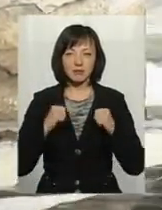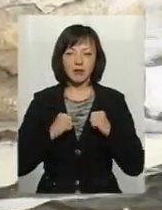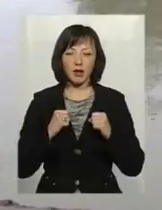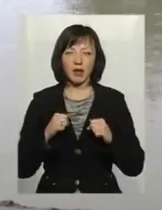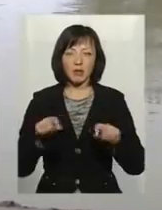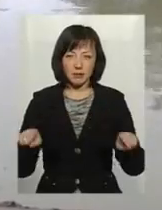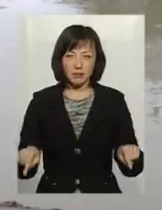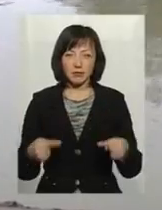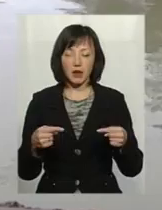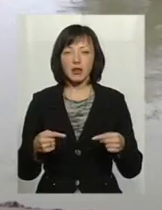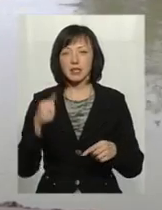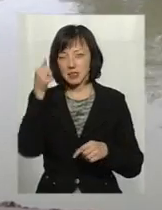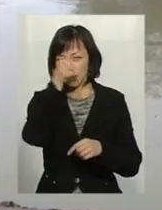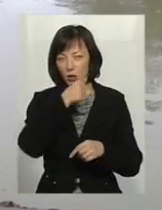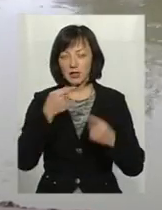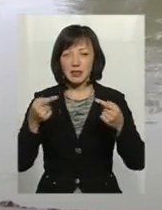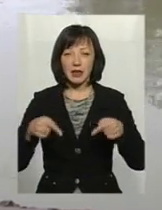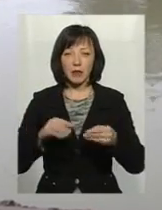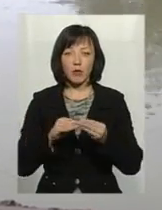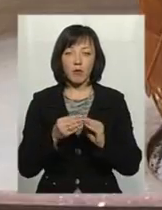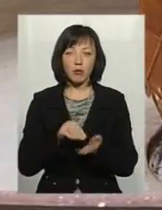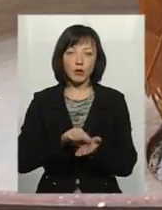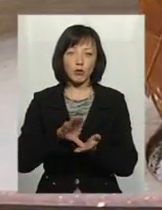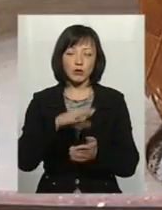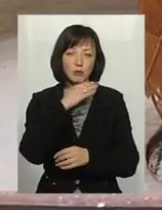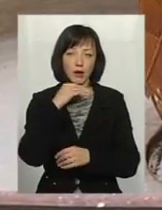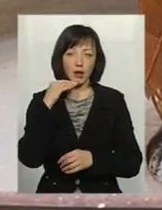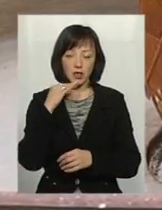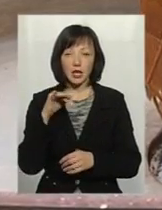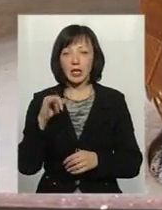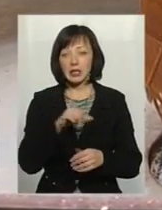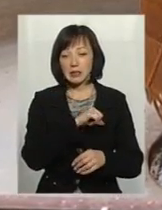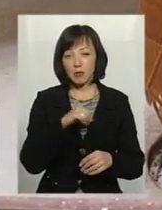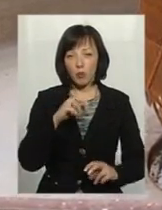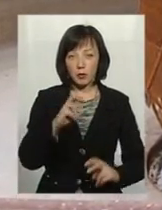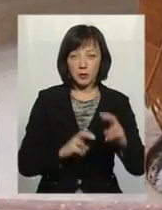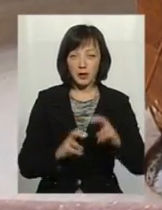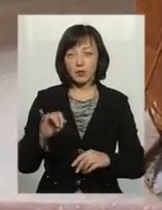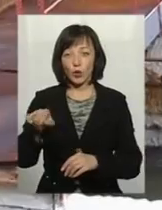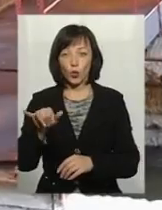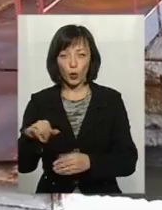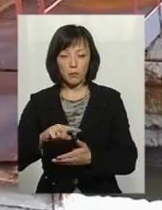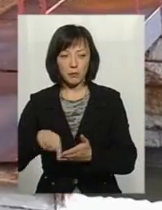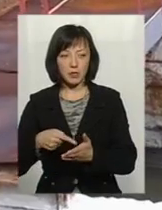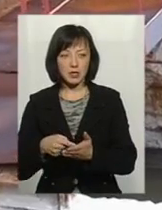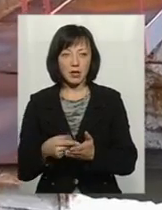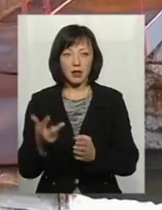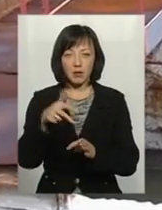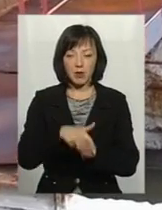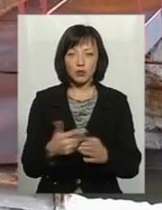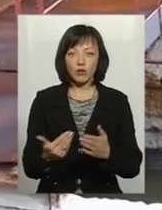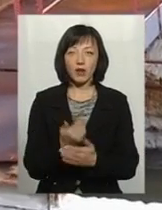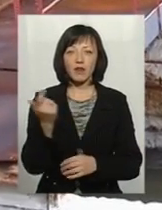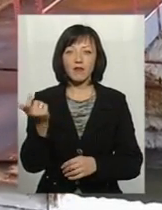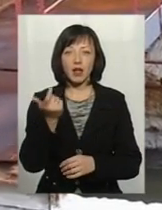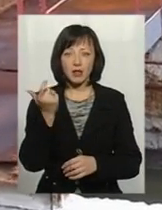відродитися. За роки занепаду проблем накопичилося чимало і на самому підприємстві, і у місті. На плечі нових власників